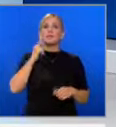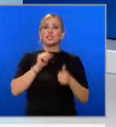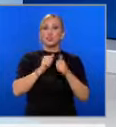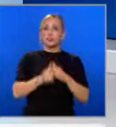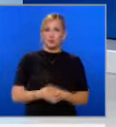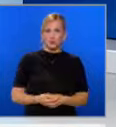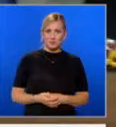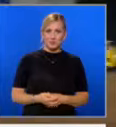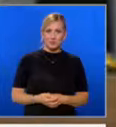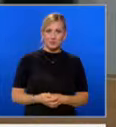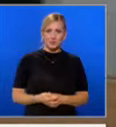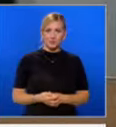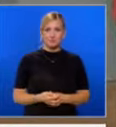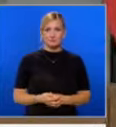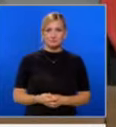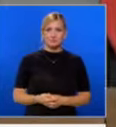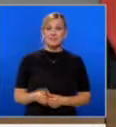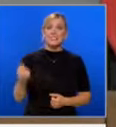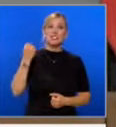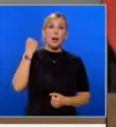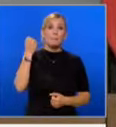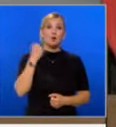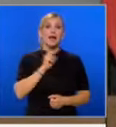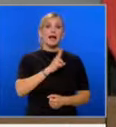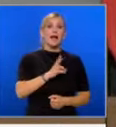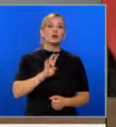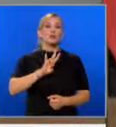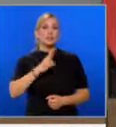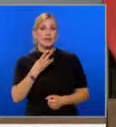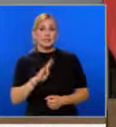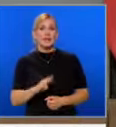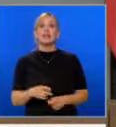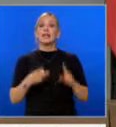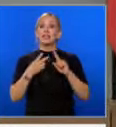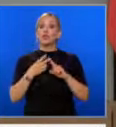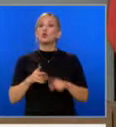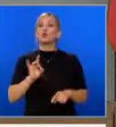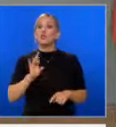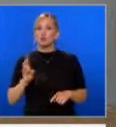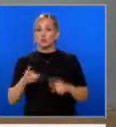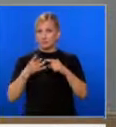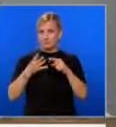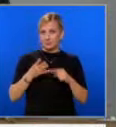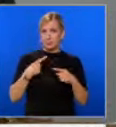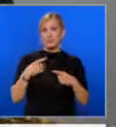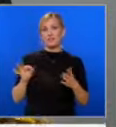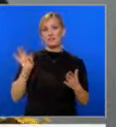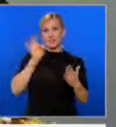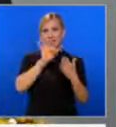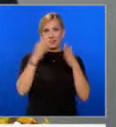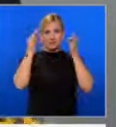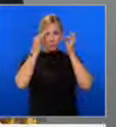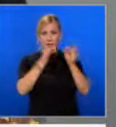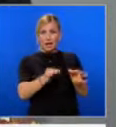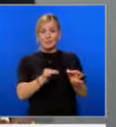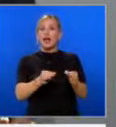спорта Георгий Глушков. Шампионите от Париж Карлос Насар, Семен Новиков, Магомет Рамазанов и Рожди Рожди бяха в центъра на вниманието. Златният медалист във